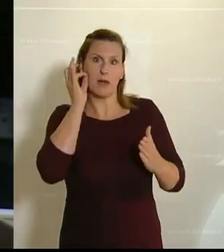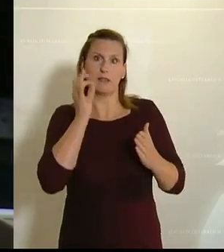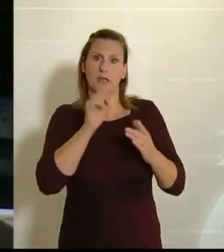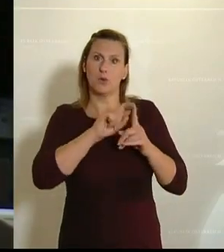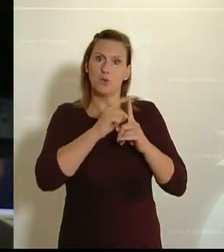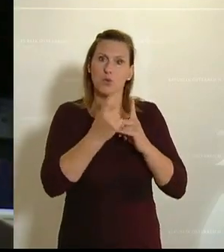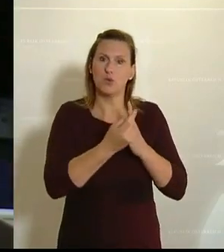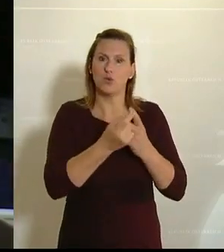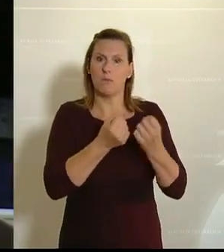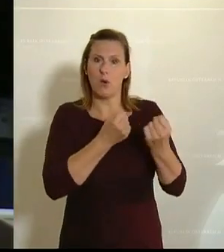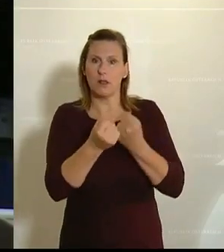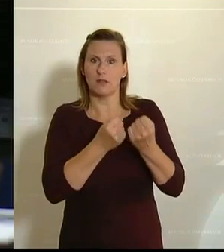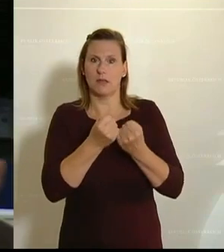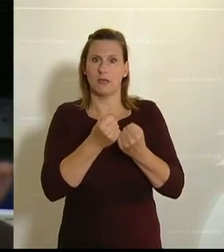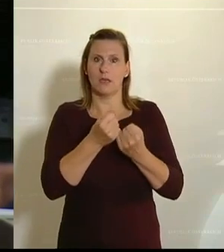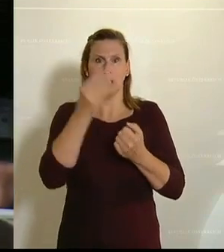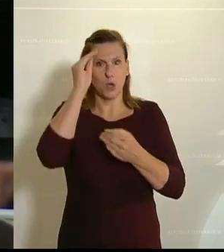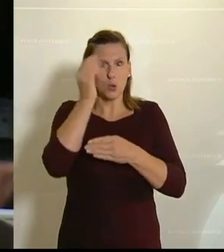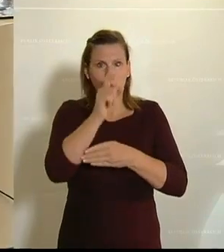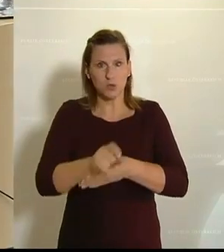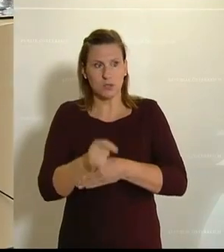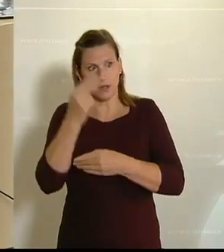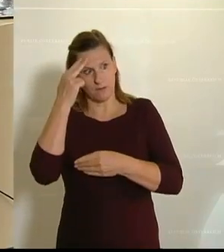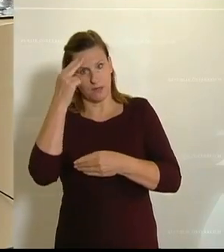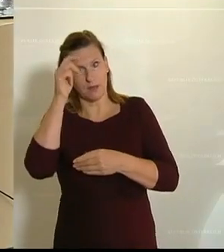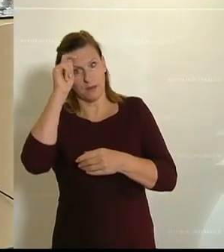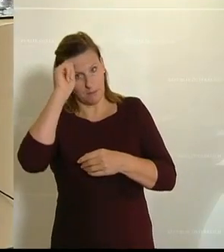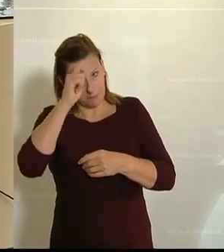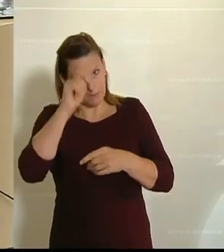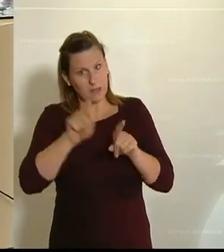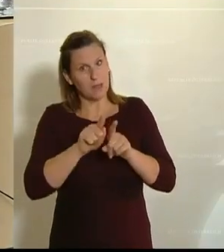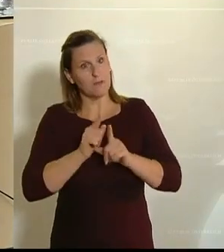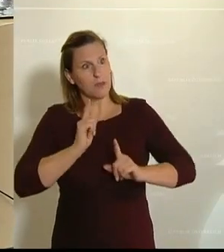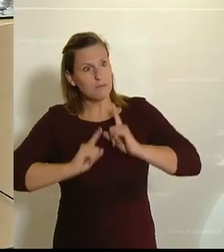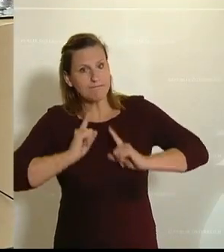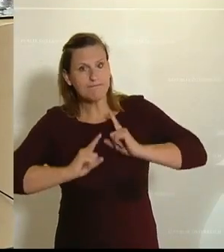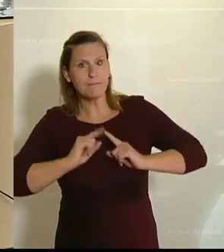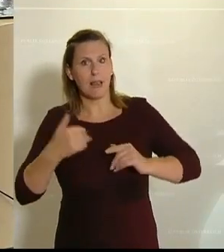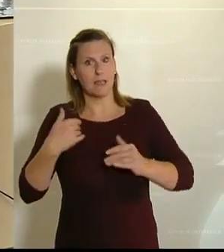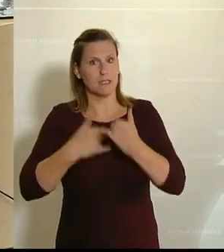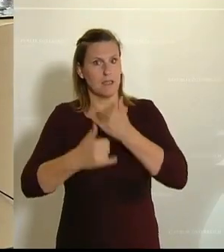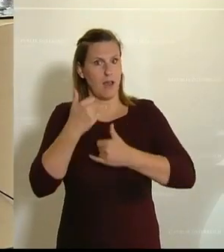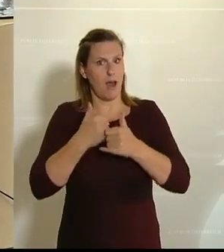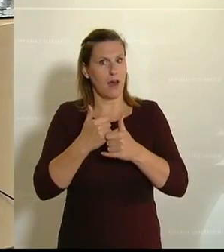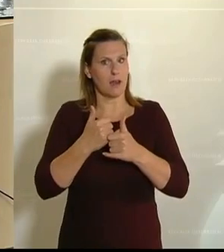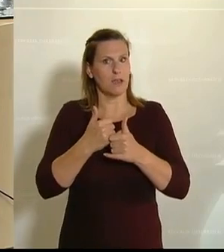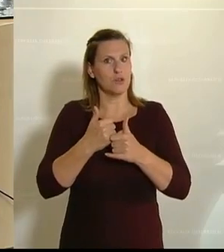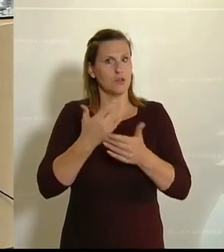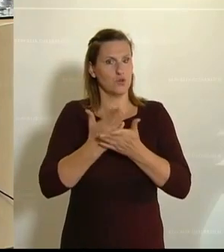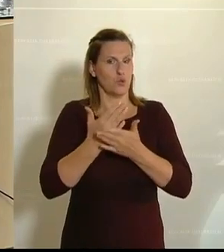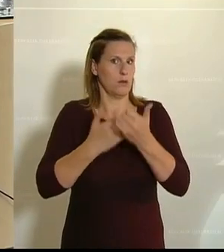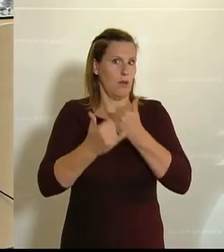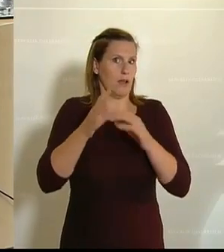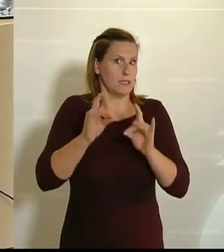Künstlerinnen und Künstler schätzen Dich. Ich schätze dein Engagement der vergangenen Jahre und es sind Jahrzehnte,